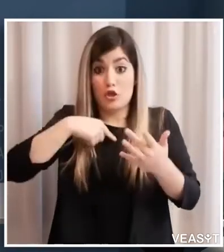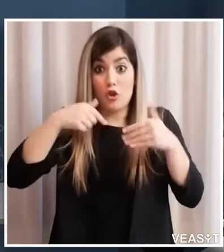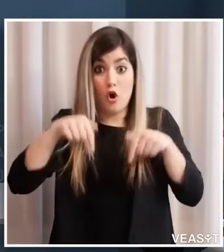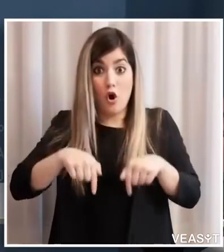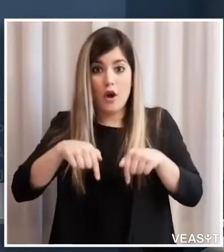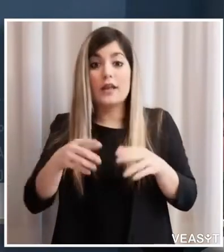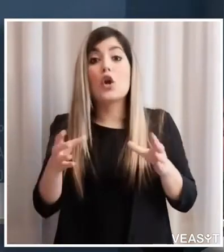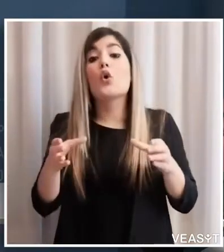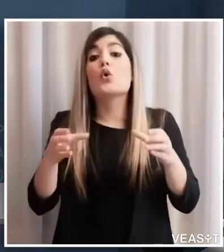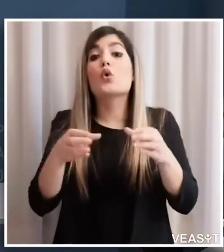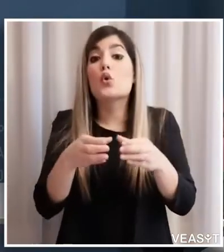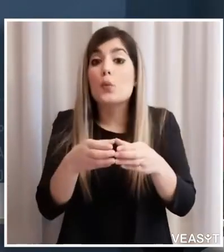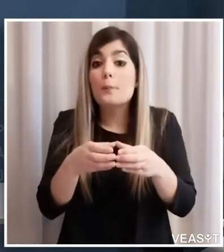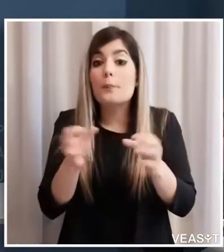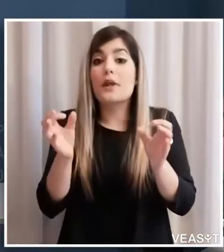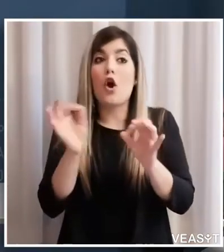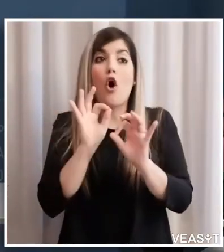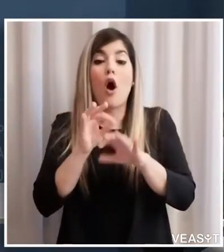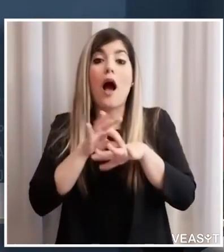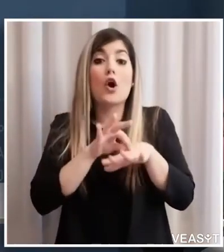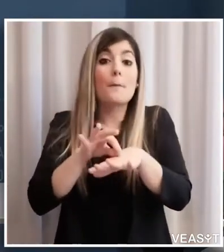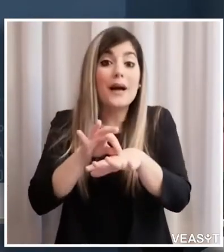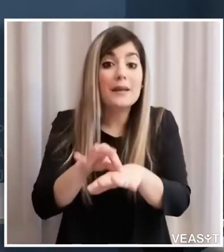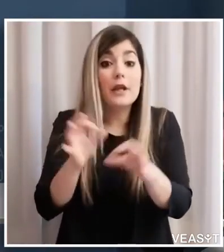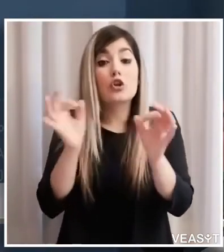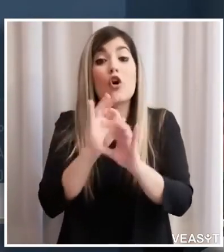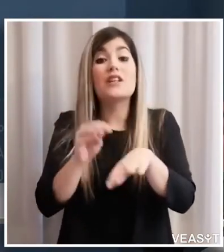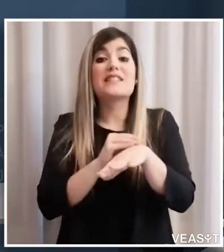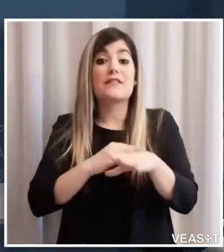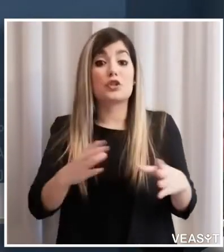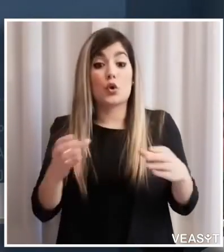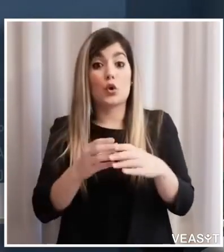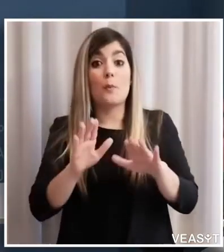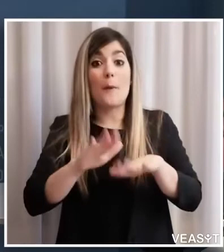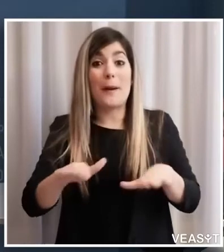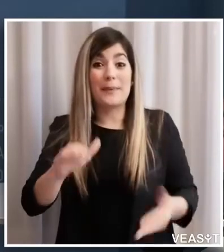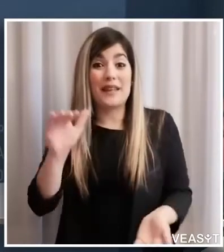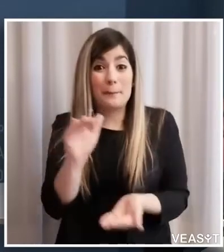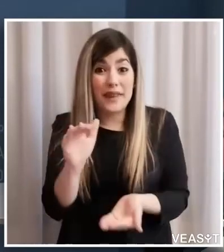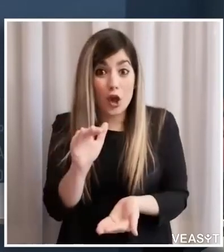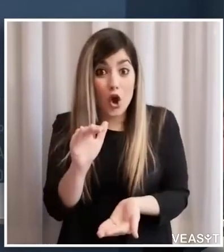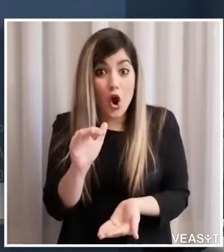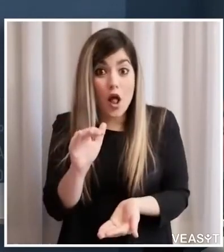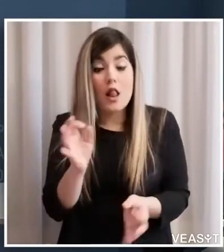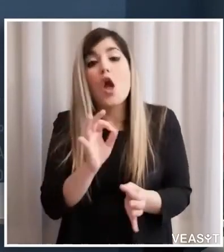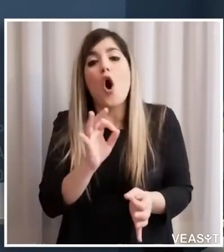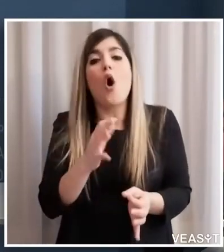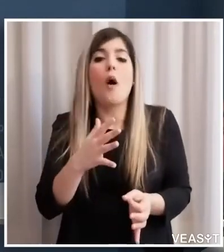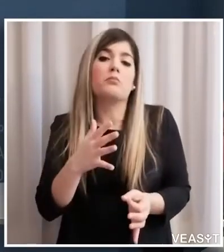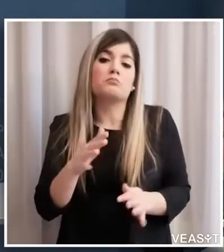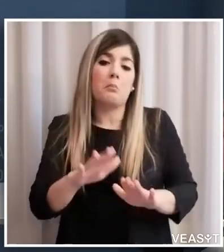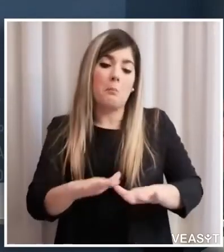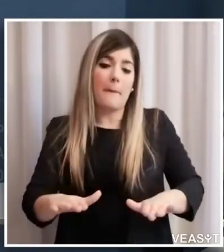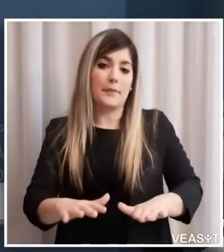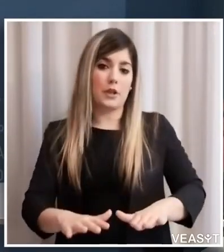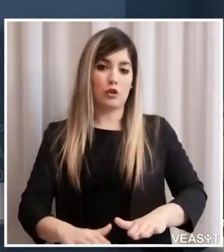o l'accompagnamento o il servizio in gruppo di bambini piccoli e anche già di età cioè di giovani